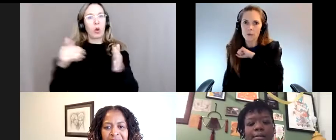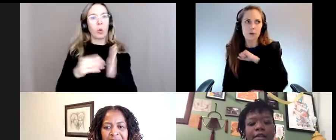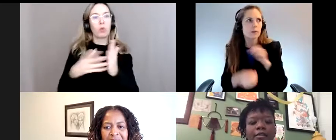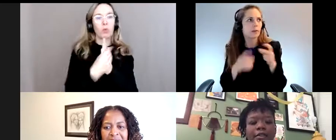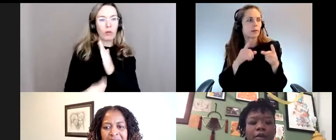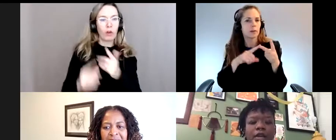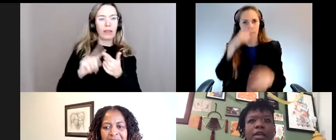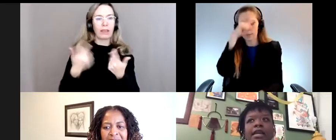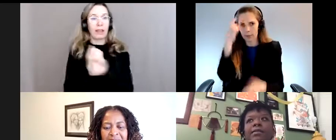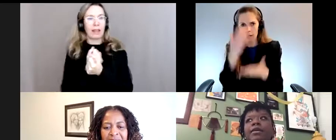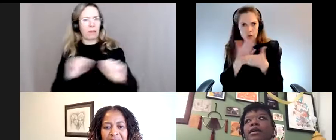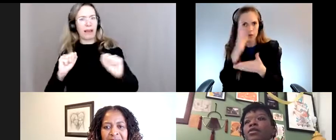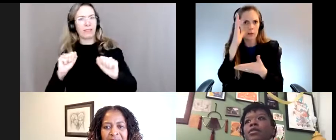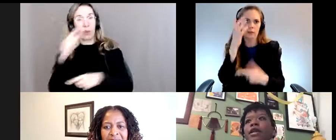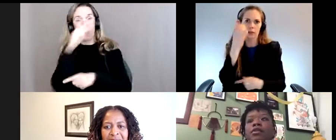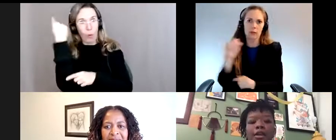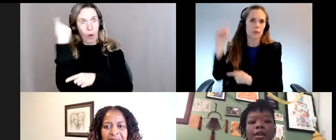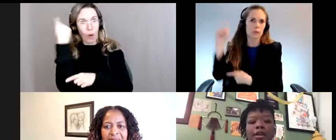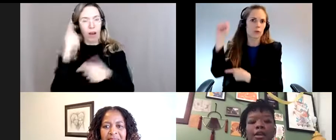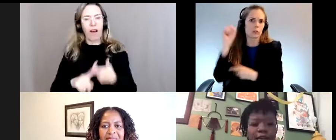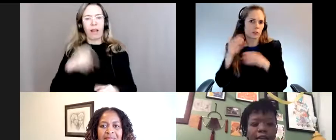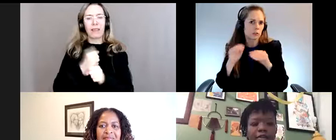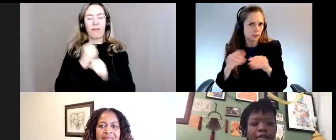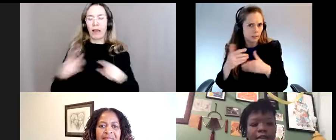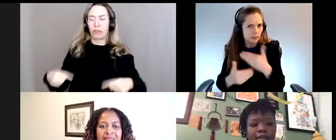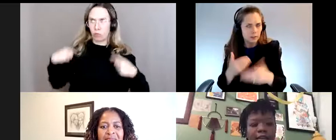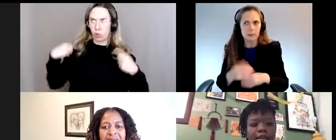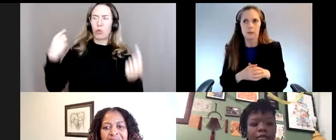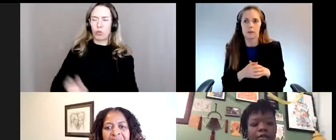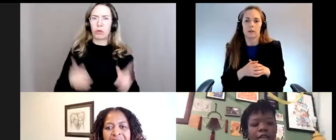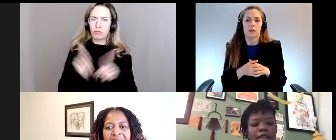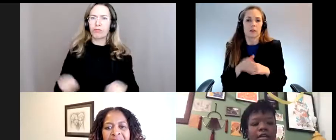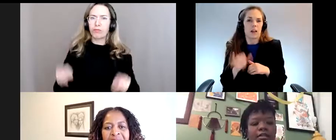et de libération noire. Je fais ce travail depuis un moment déjà.